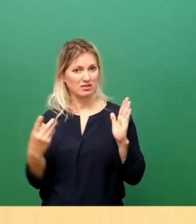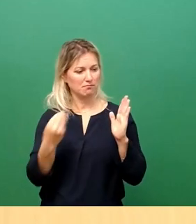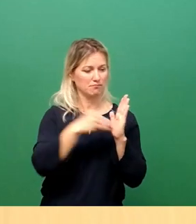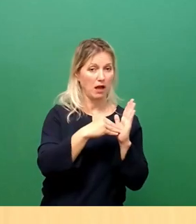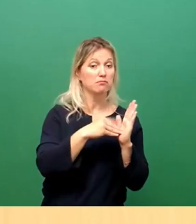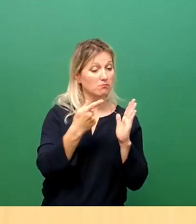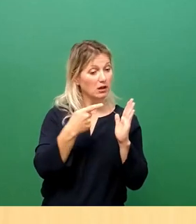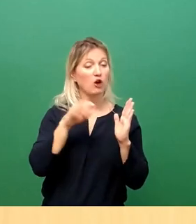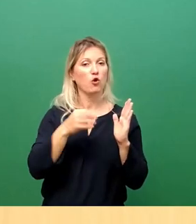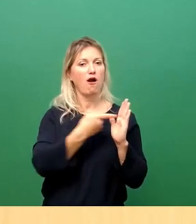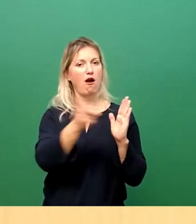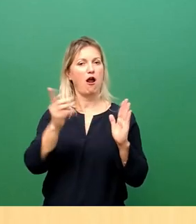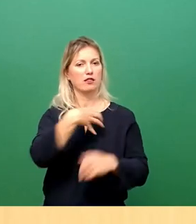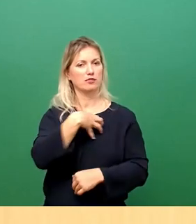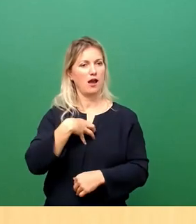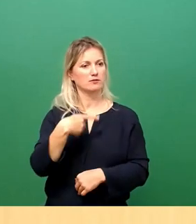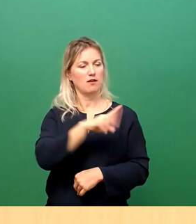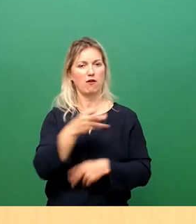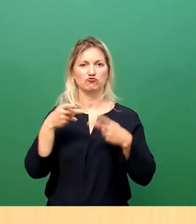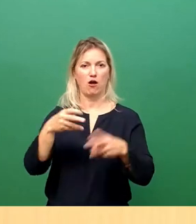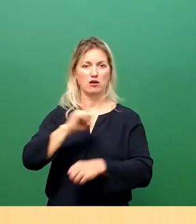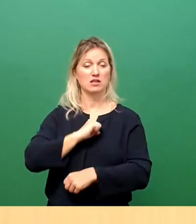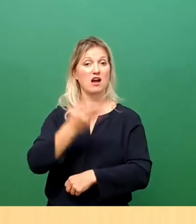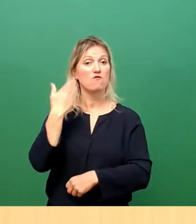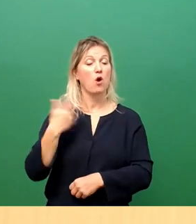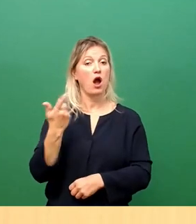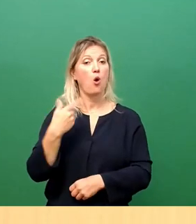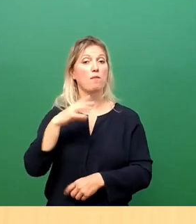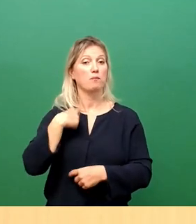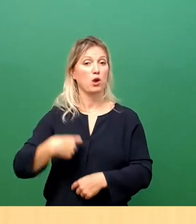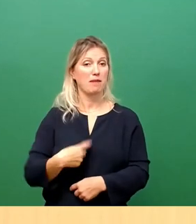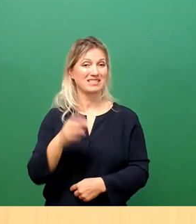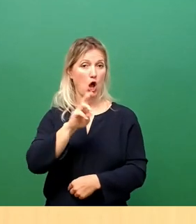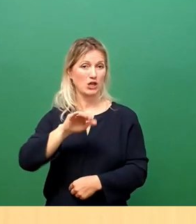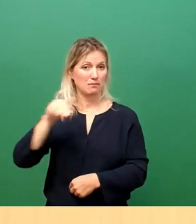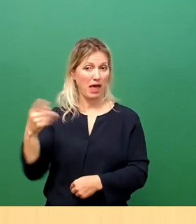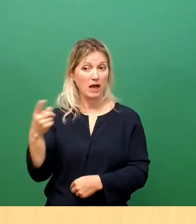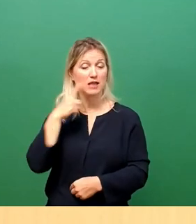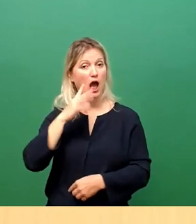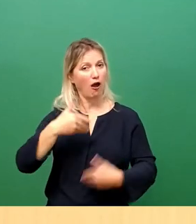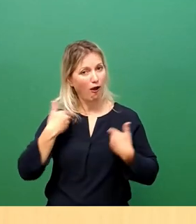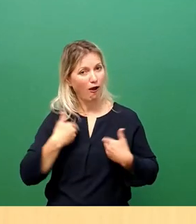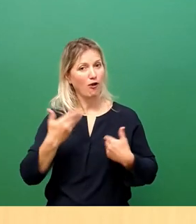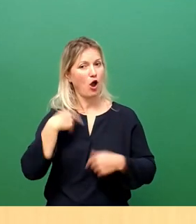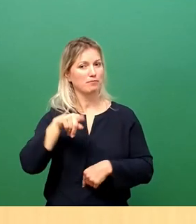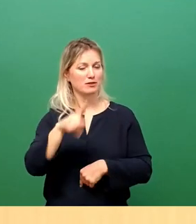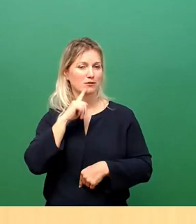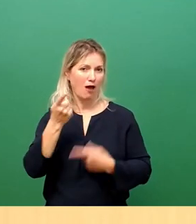Dresdner. Oberbürgermeister Ingolf Rosberg, ich freue mich auf die Diskussion mit den Dresdnern um den Ausbau der Königsbrücker Straße.